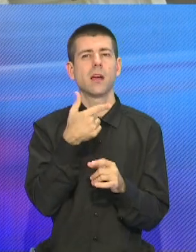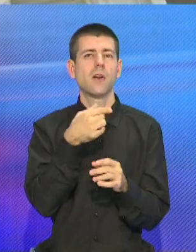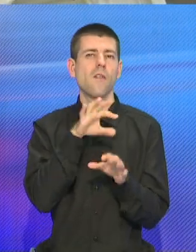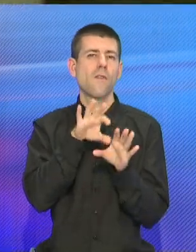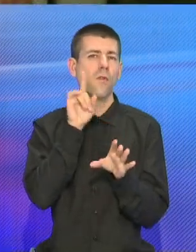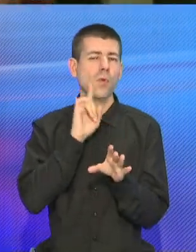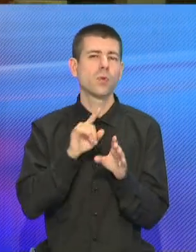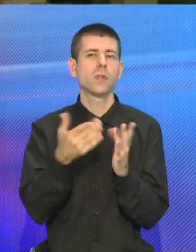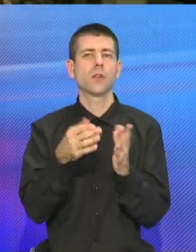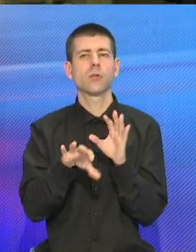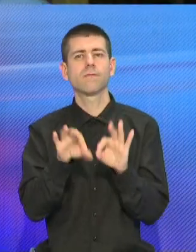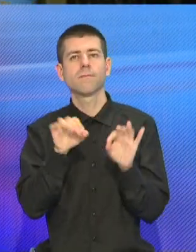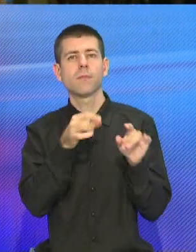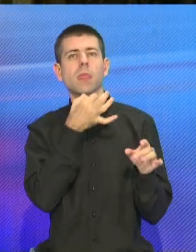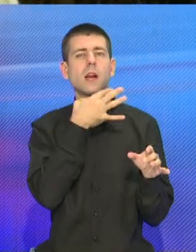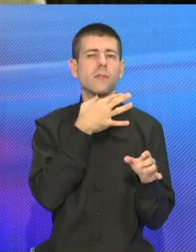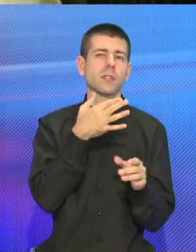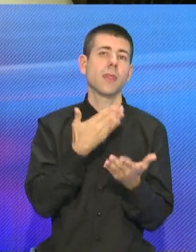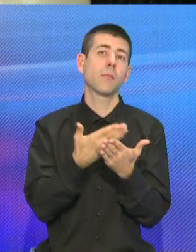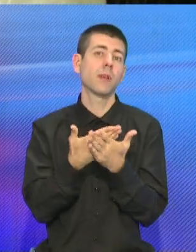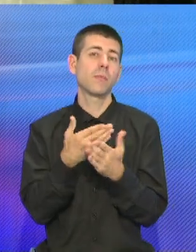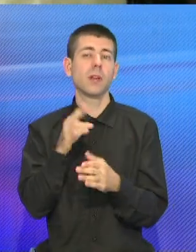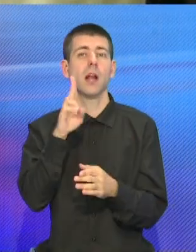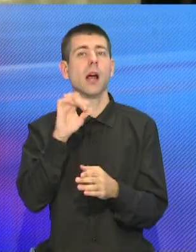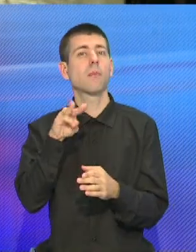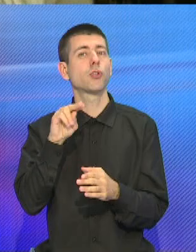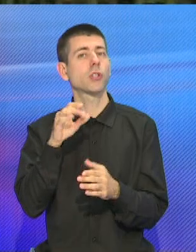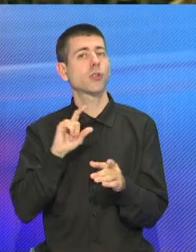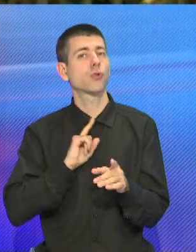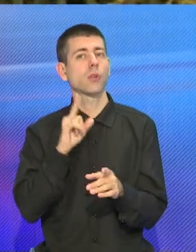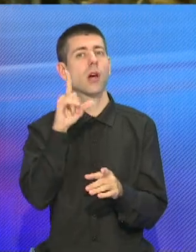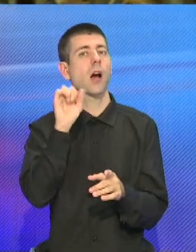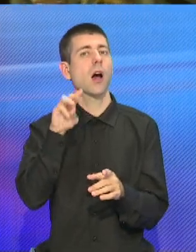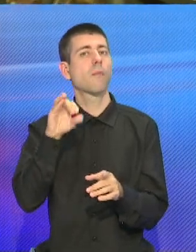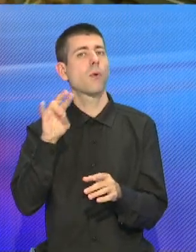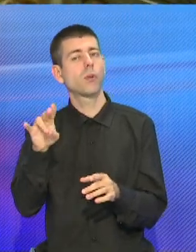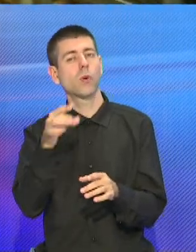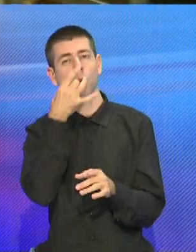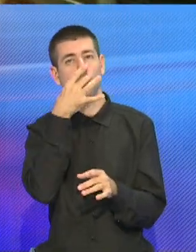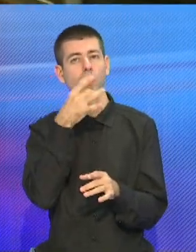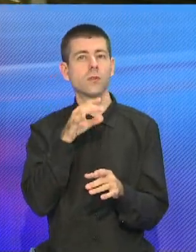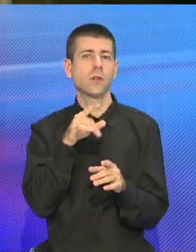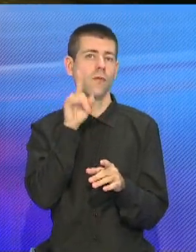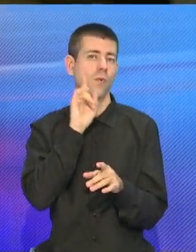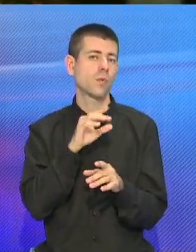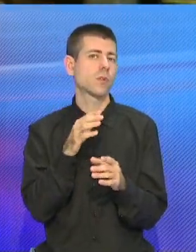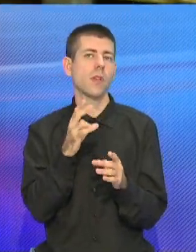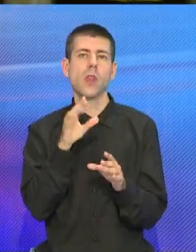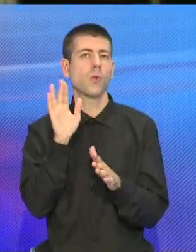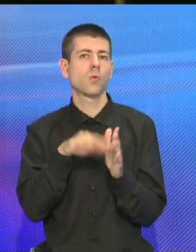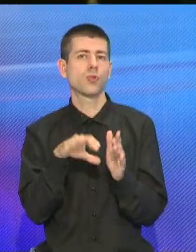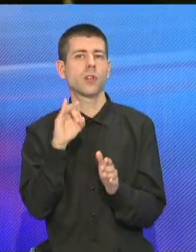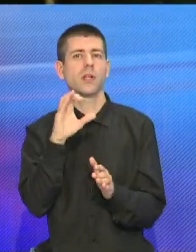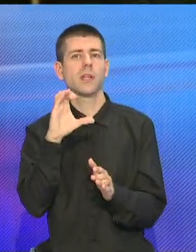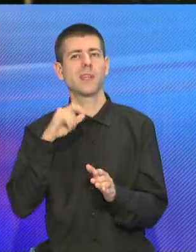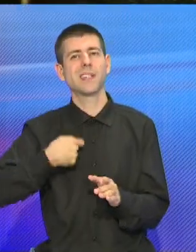предпочтения всех своих потребителей. Например, на Камчатке ждут хамон. Он у Гродненского мясокомбината не хуже испанского. Кроме